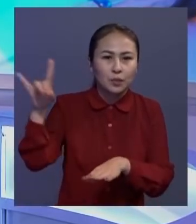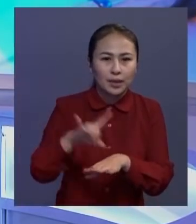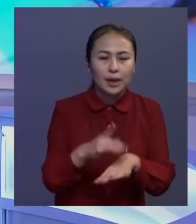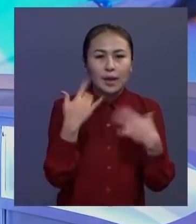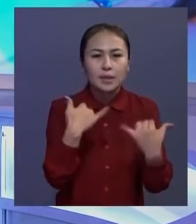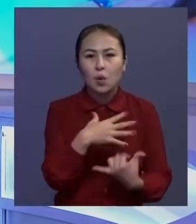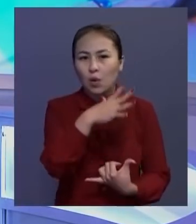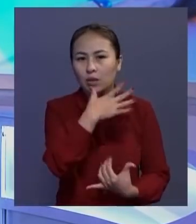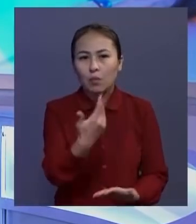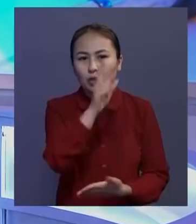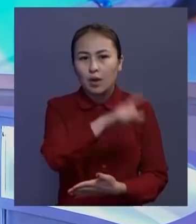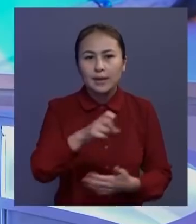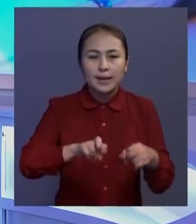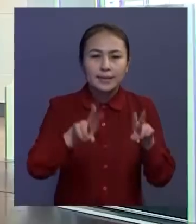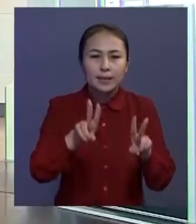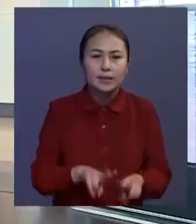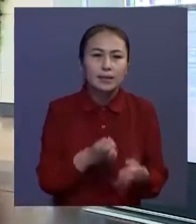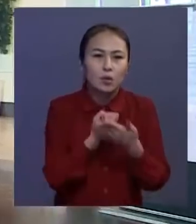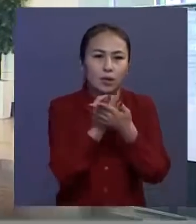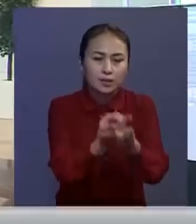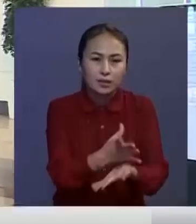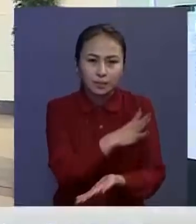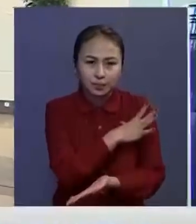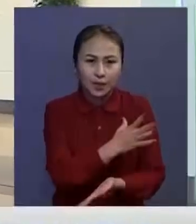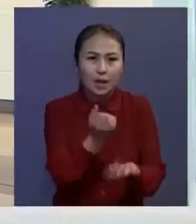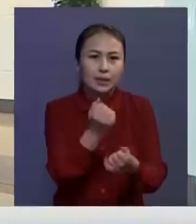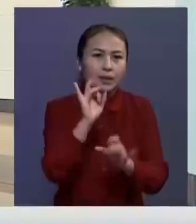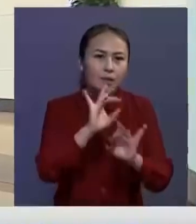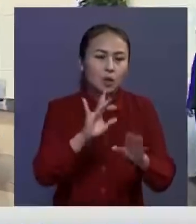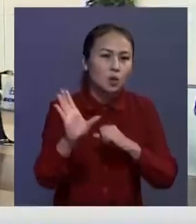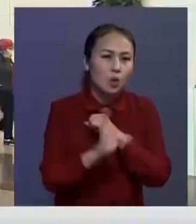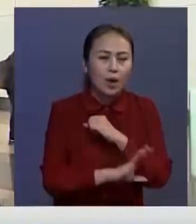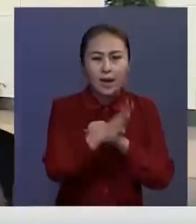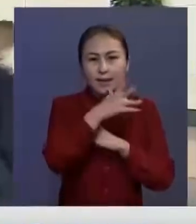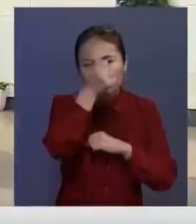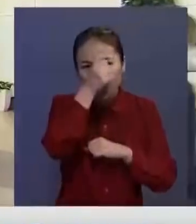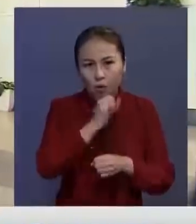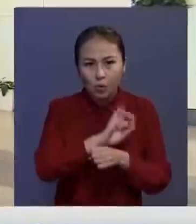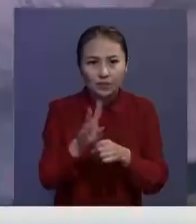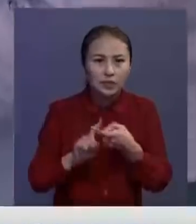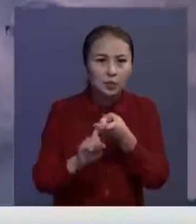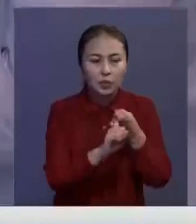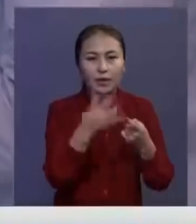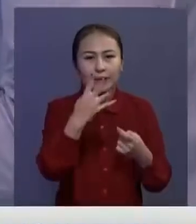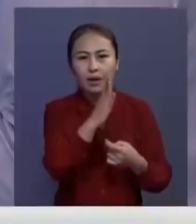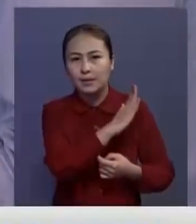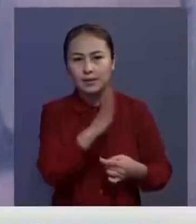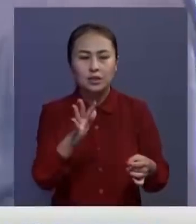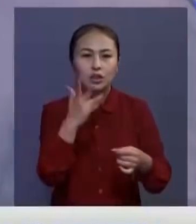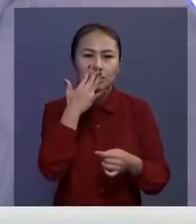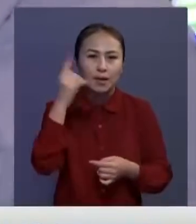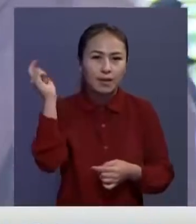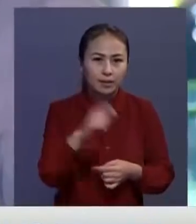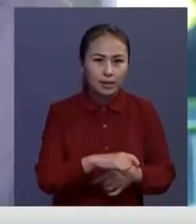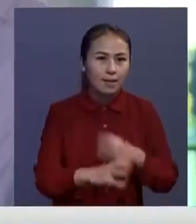Қазіргі уақытта бұл жолаушылар арнайы стационарға орналастырылды, айтегетек соңғайда коронавирустың 40-тан астам жағдайы шетелден